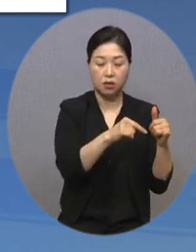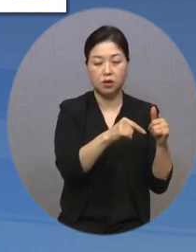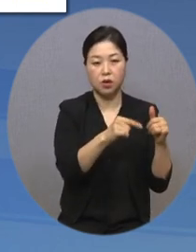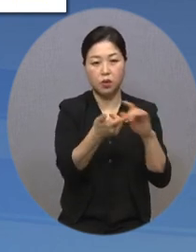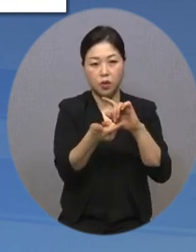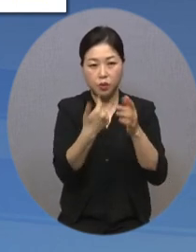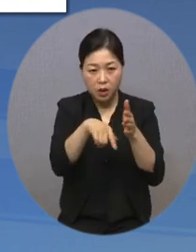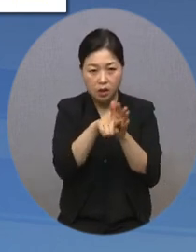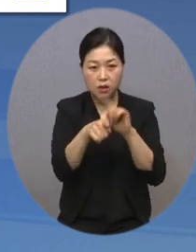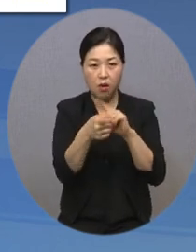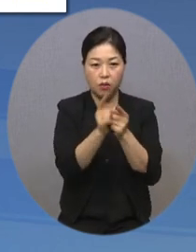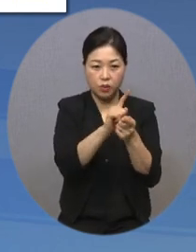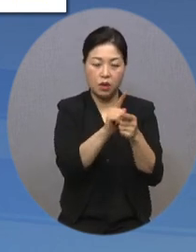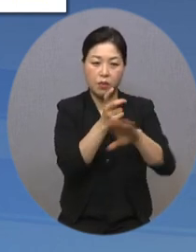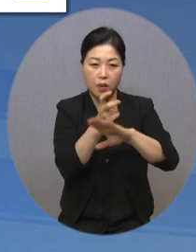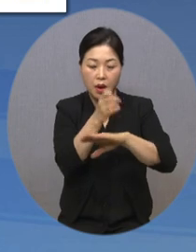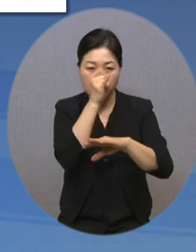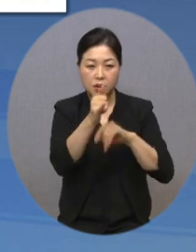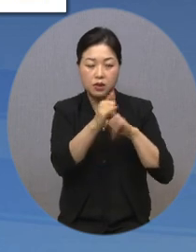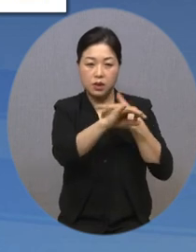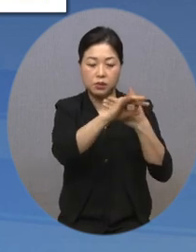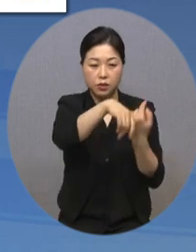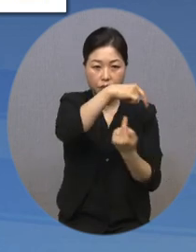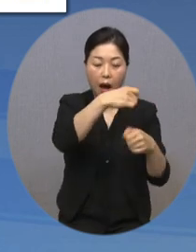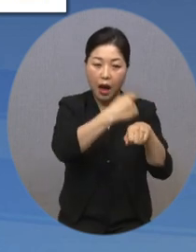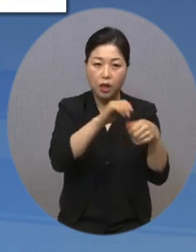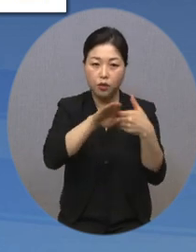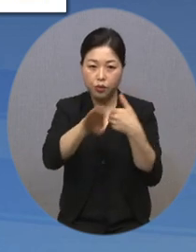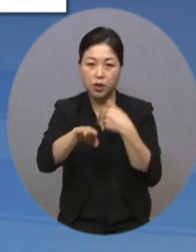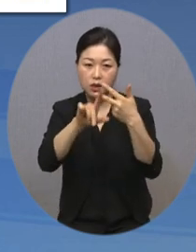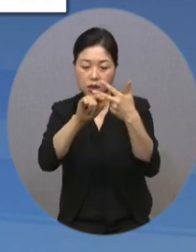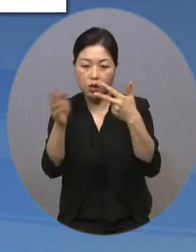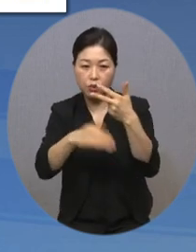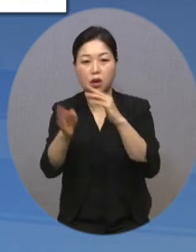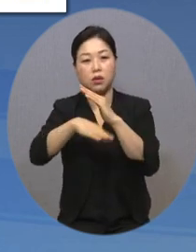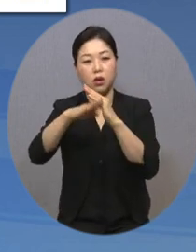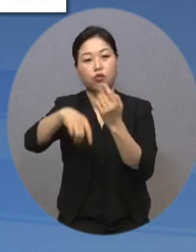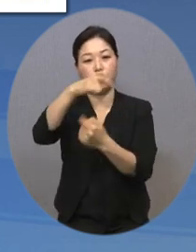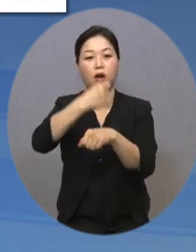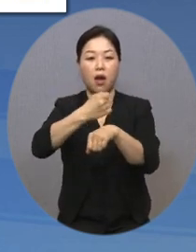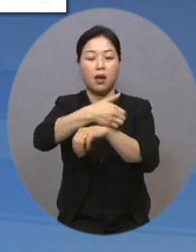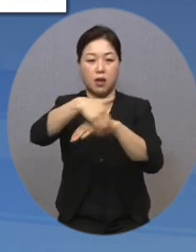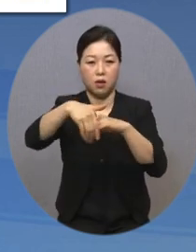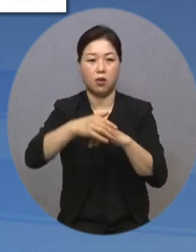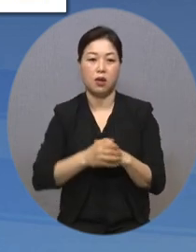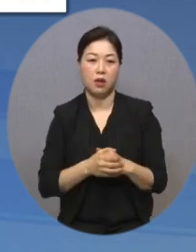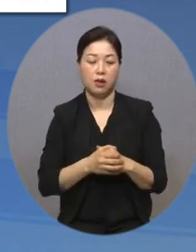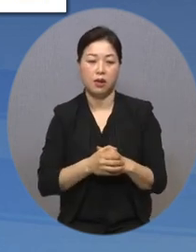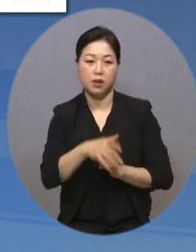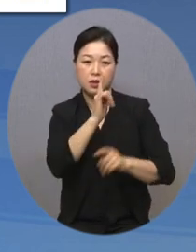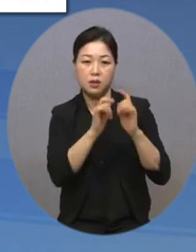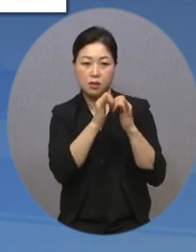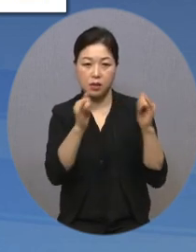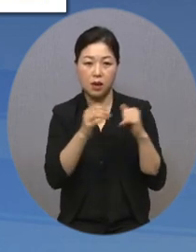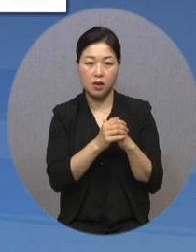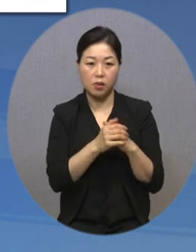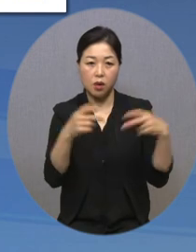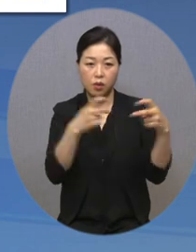시범 운영하며 이어 7월부터 정식 운영에 들어갈 예정입니다. 이용 대상자는 교통약자